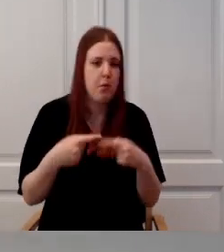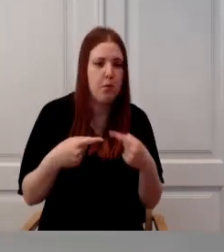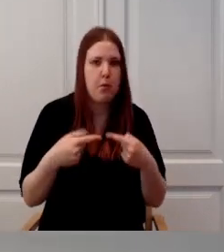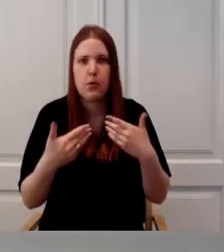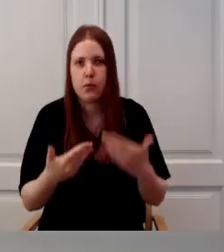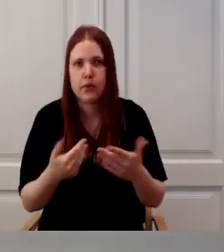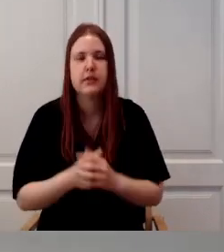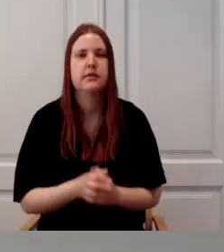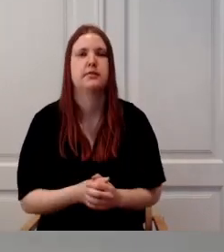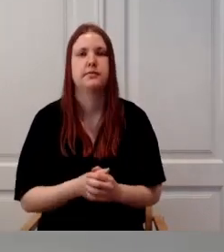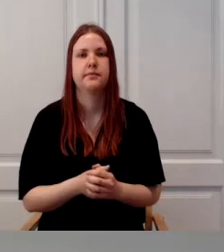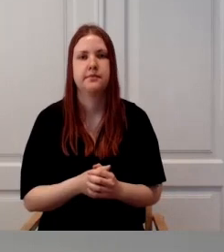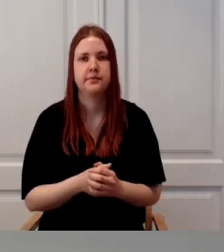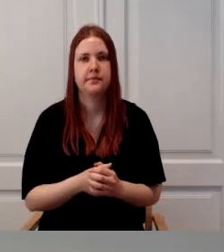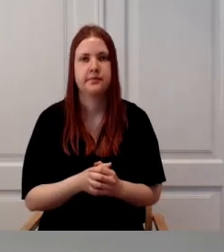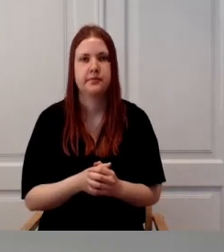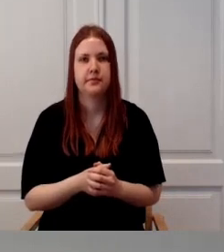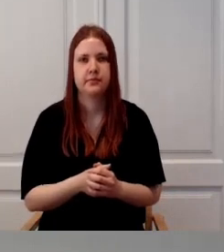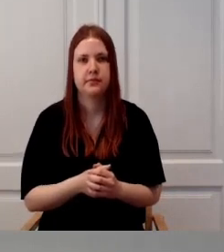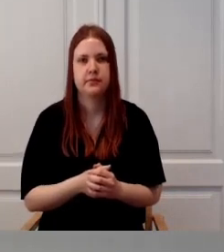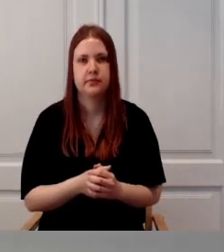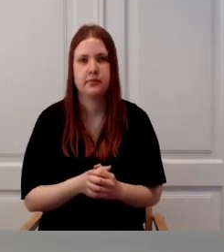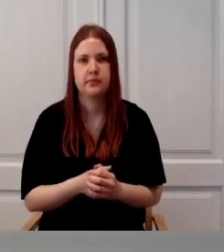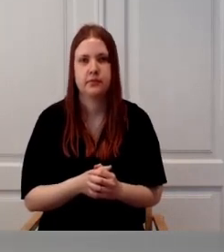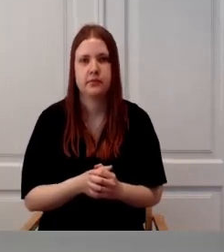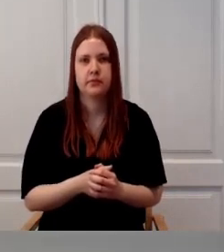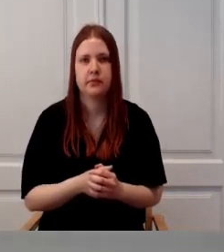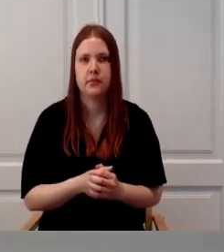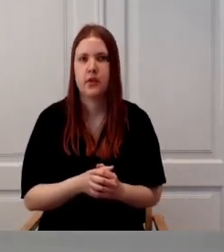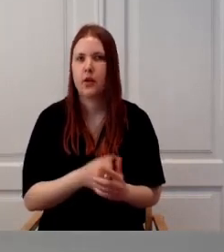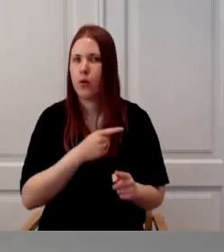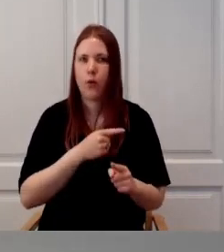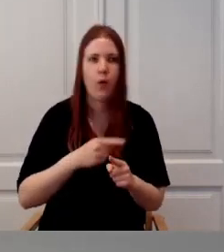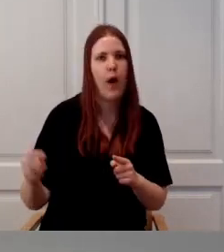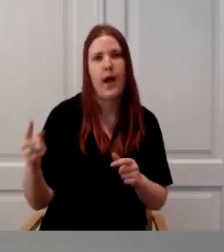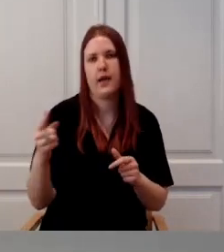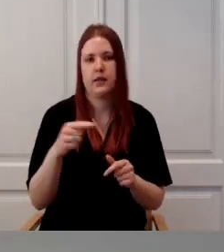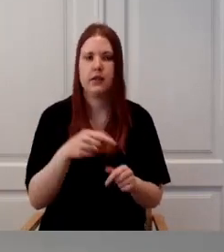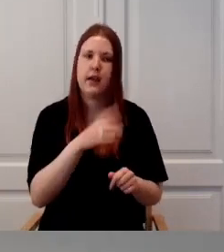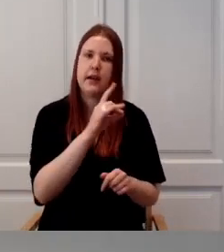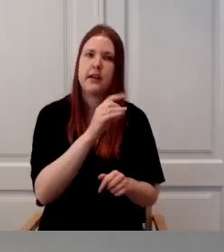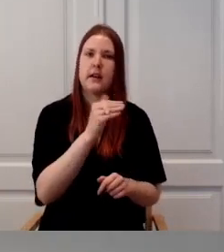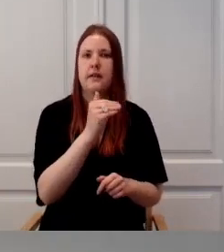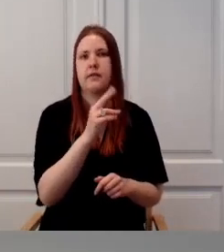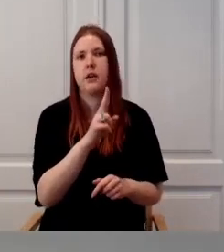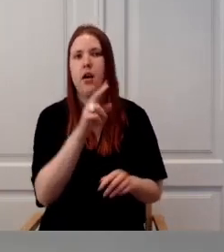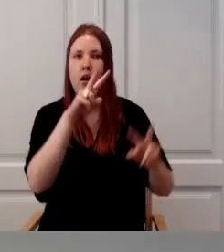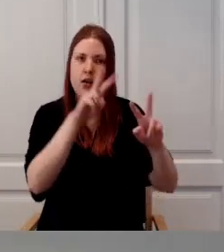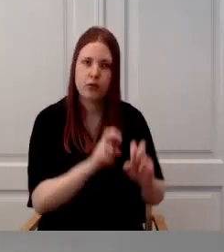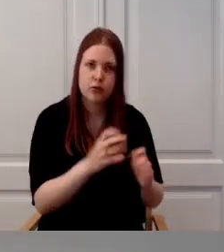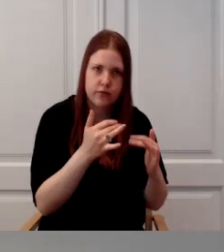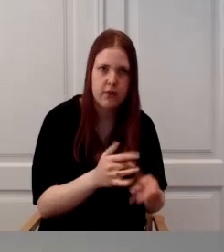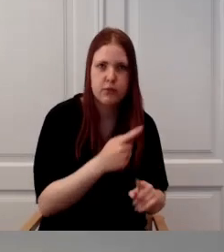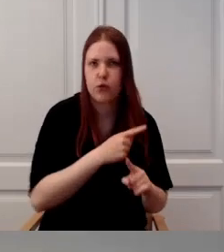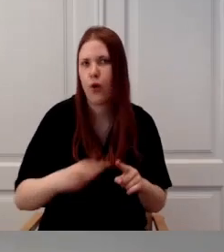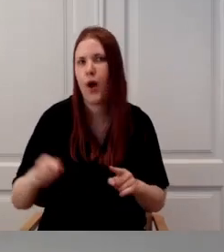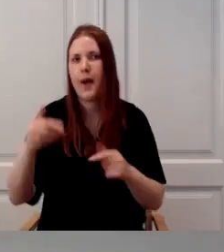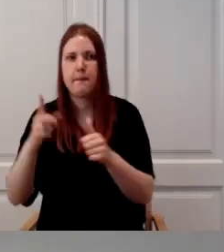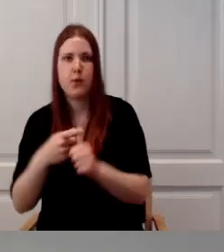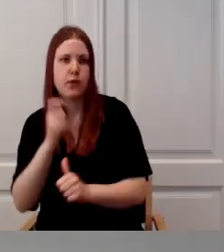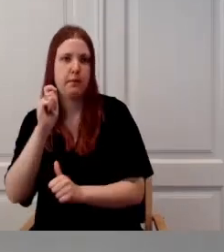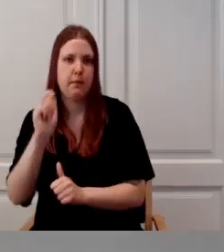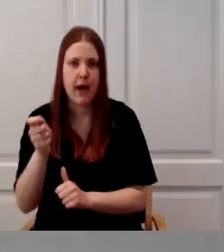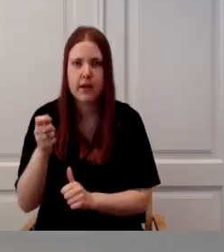arvavuse juurde. Meie esialgu pealt seda ei kasuta, ei puuda raskusne tuvastamise, ei lõppuotsuse tegemisel. Me